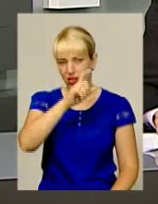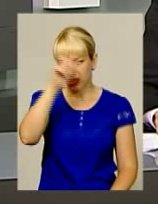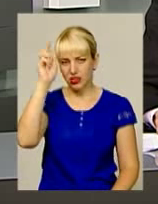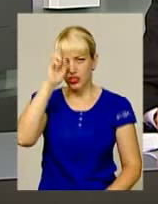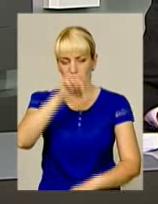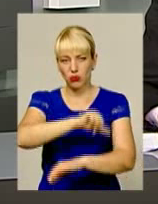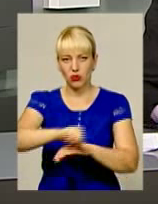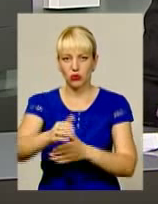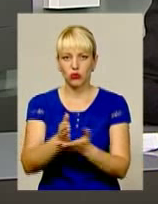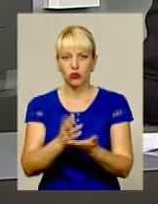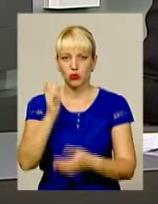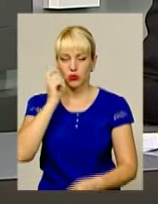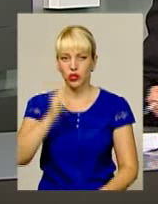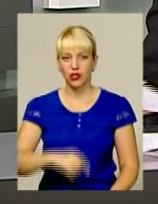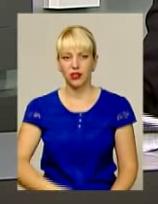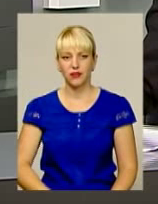прикордонної служби України.